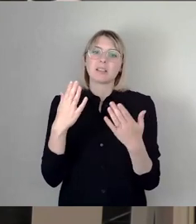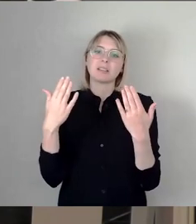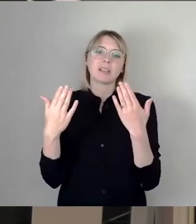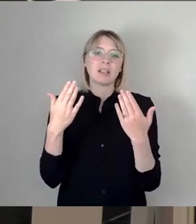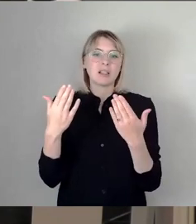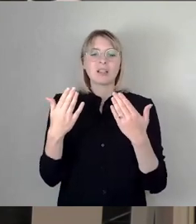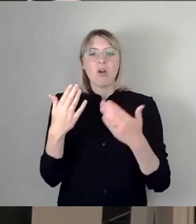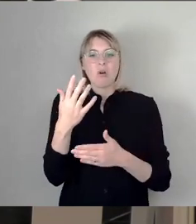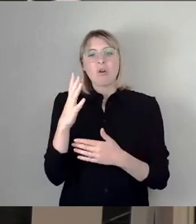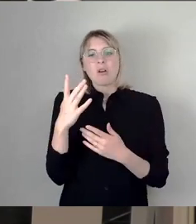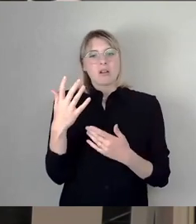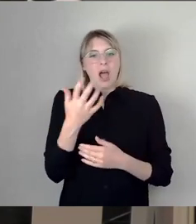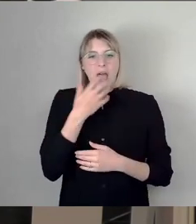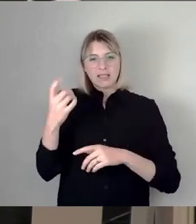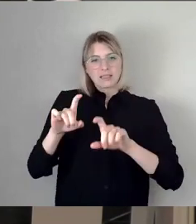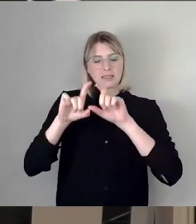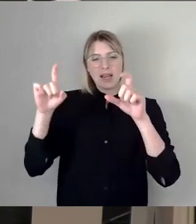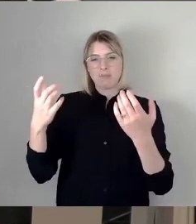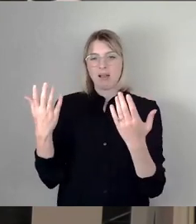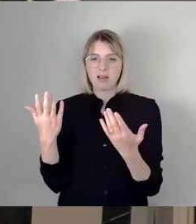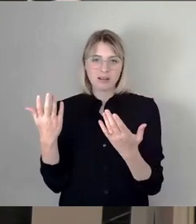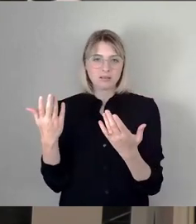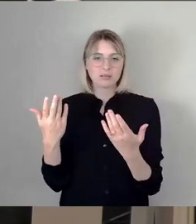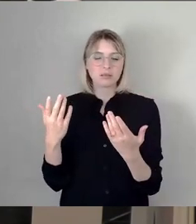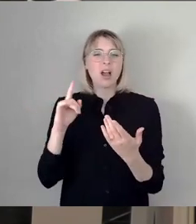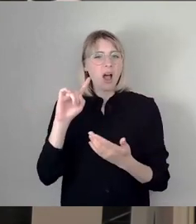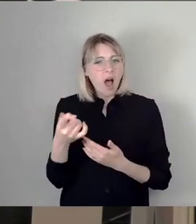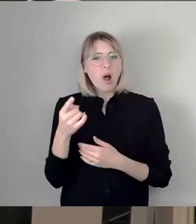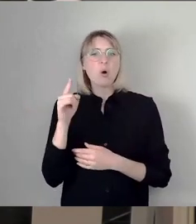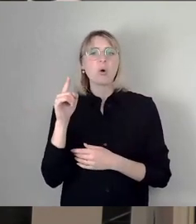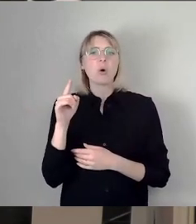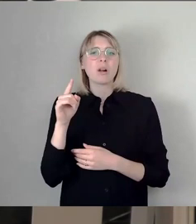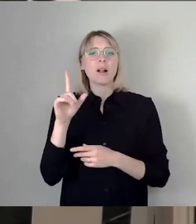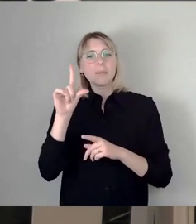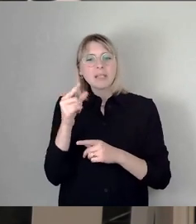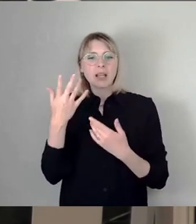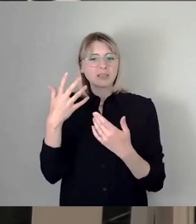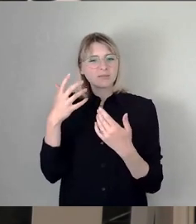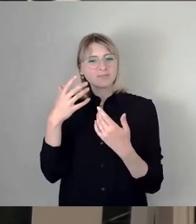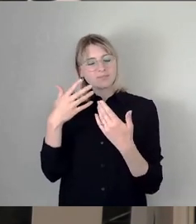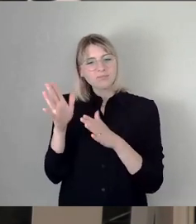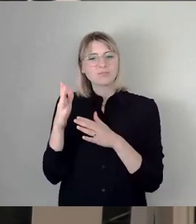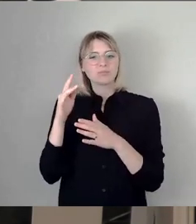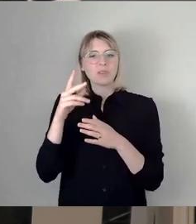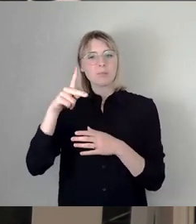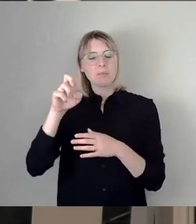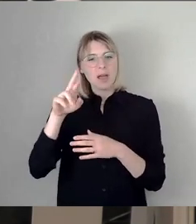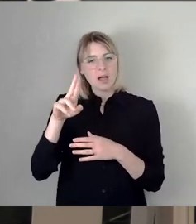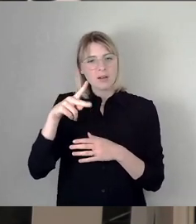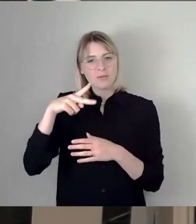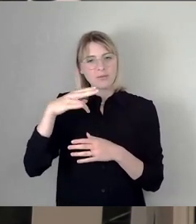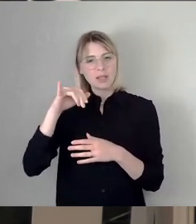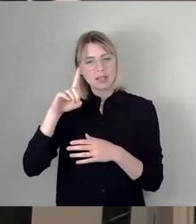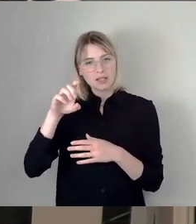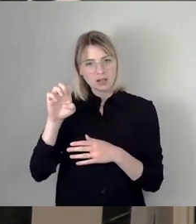heißer Nadel gestrickt. Und er hat auch ein bisschen was Perfides. Weil wenn ich jetzt zu der Einschätzung käme,